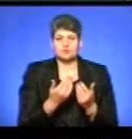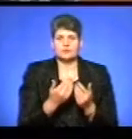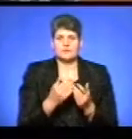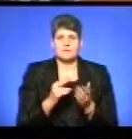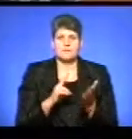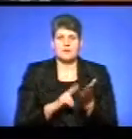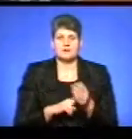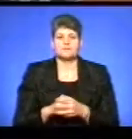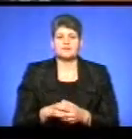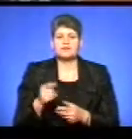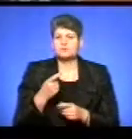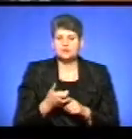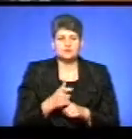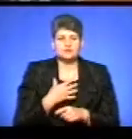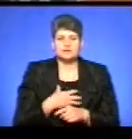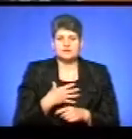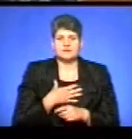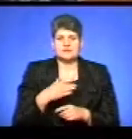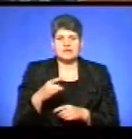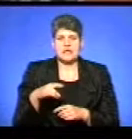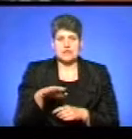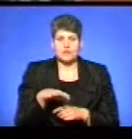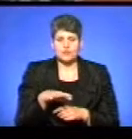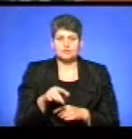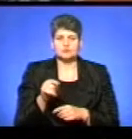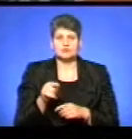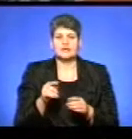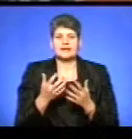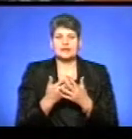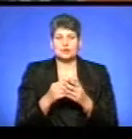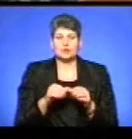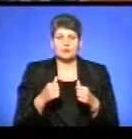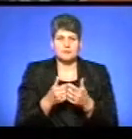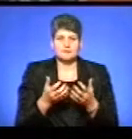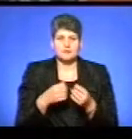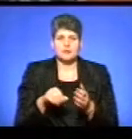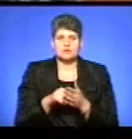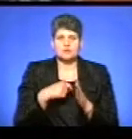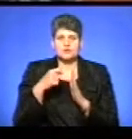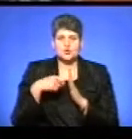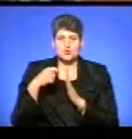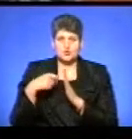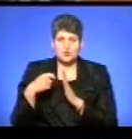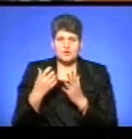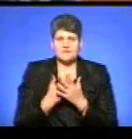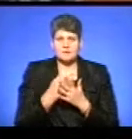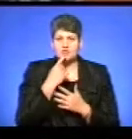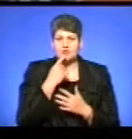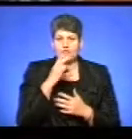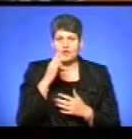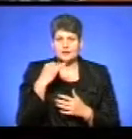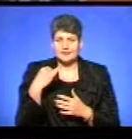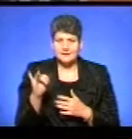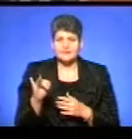Марку. Тернопільський кінокомісія брала безпосередньо участь у зйомках фільму «Червоний» без лінії